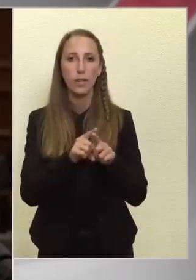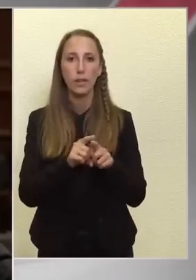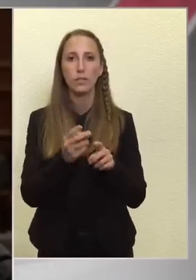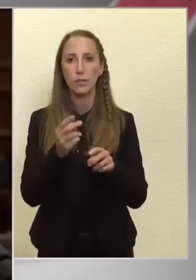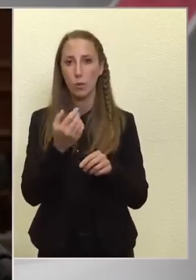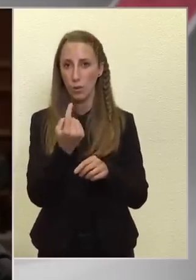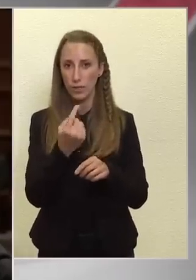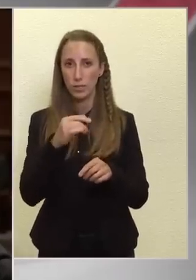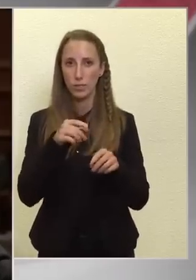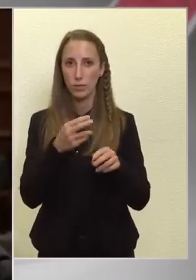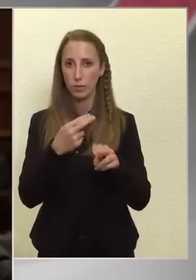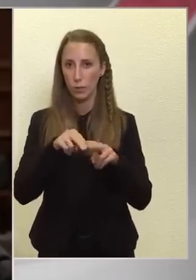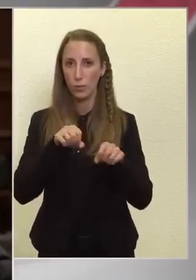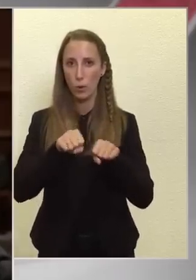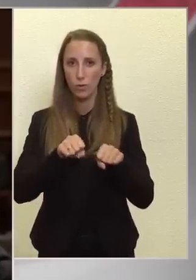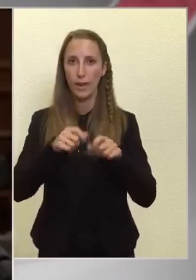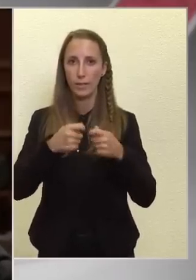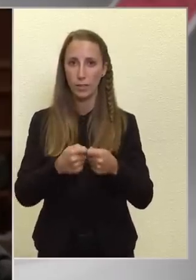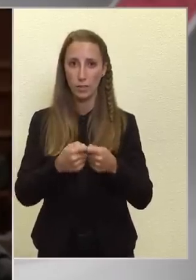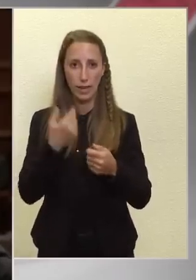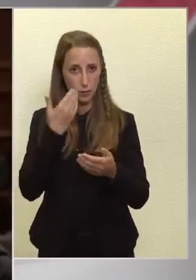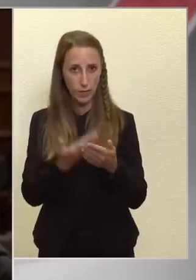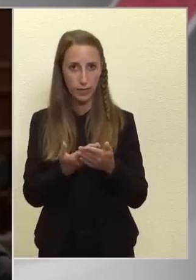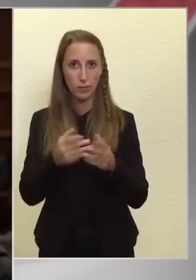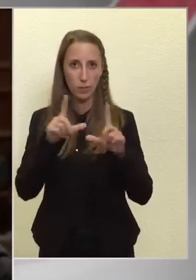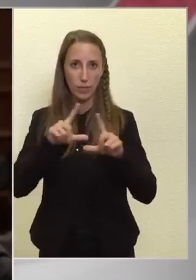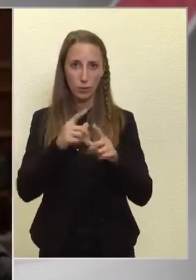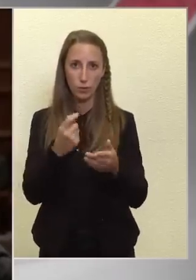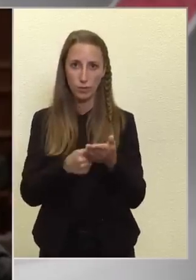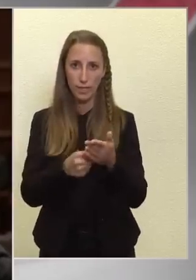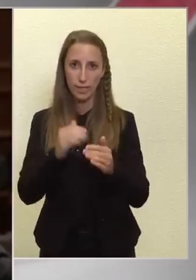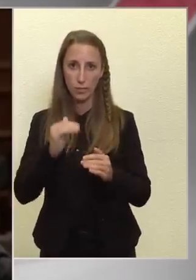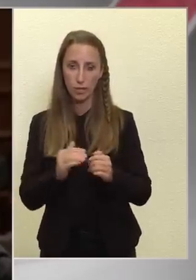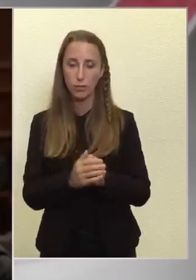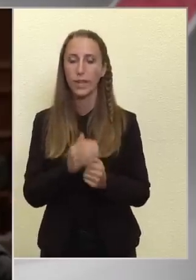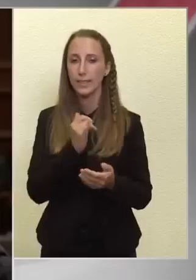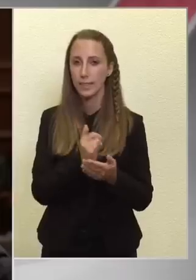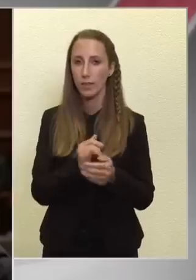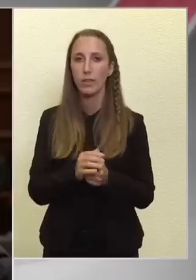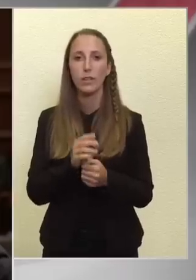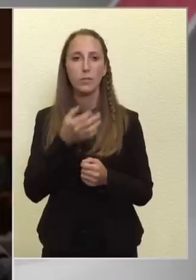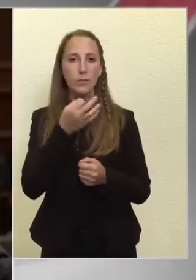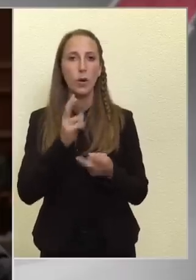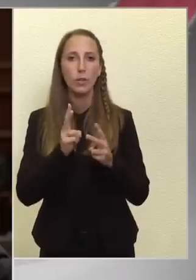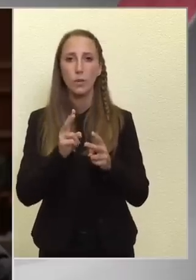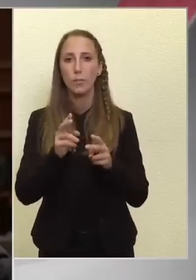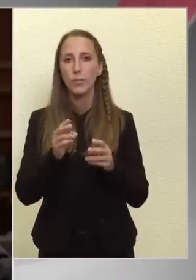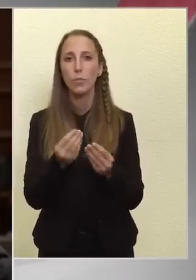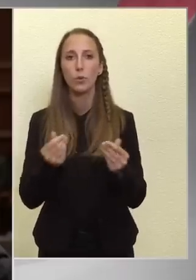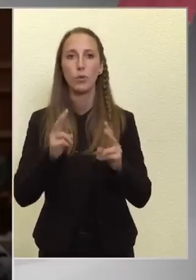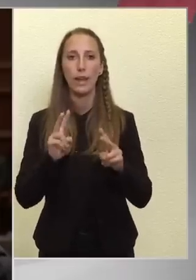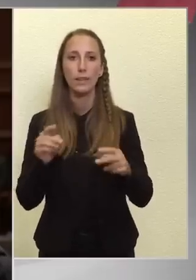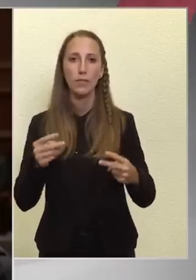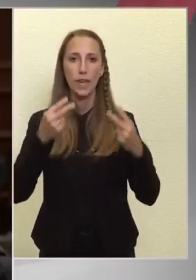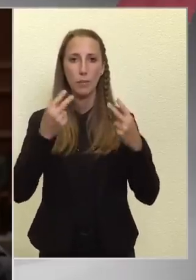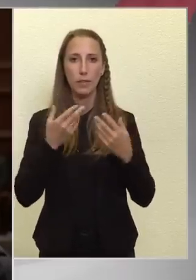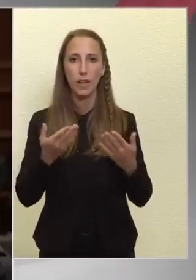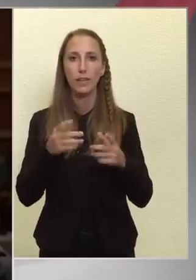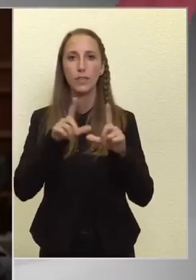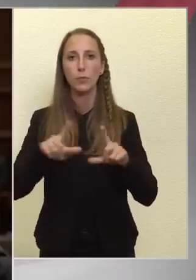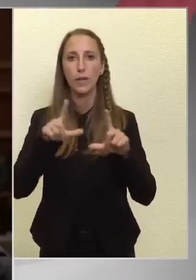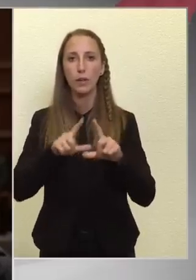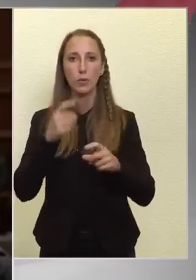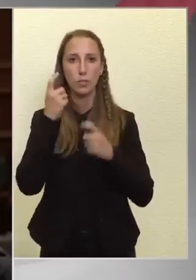is elismeri, hogy a pedagógusok fizetése alacsony. Ez így van. Mi módon lehetne felhívni arra a figyelmet, hogy a